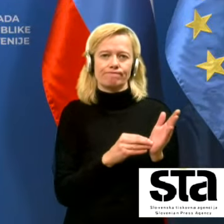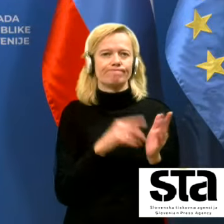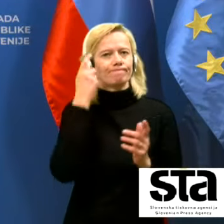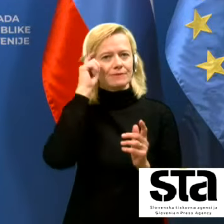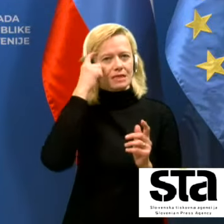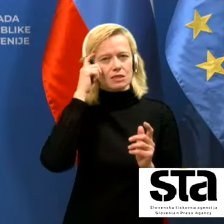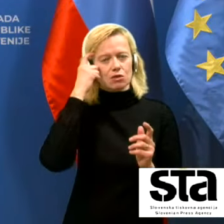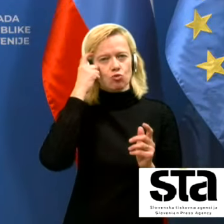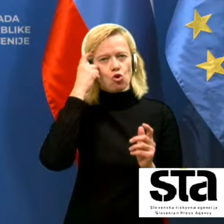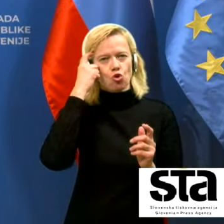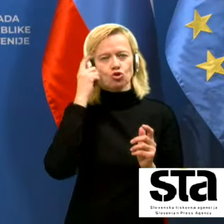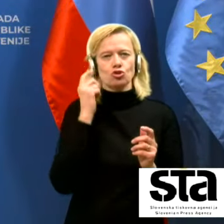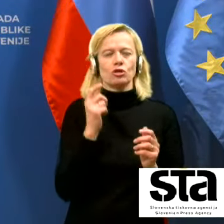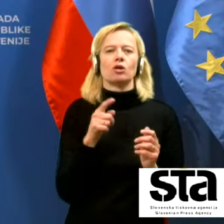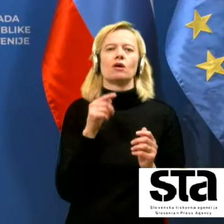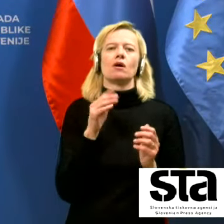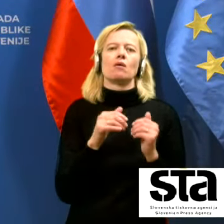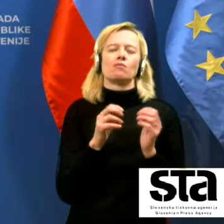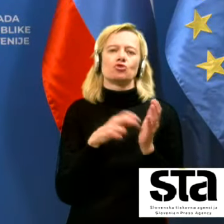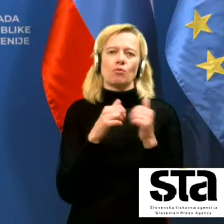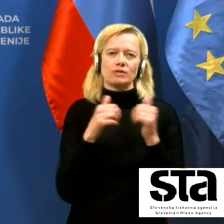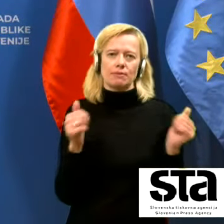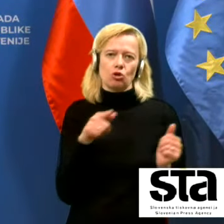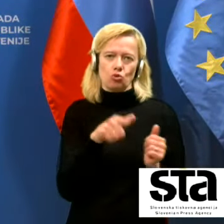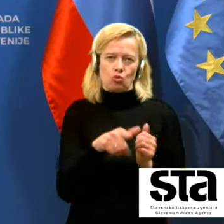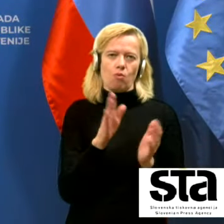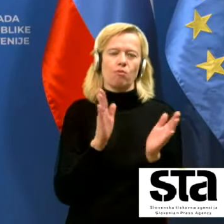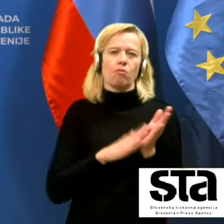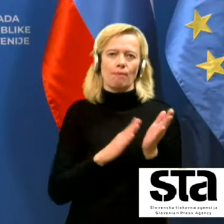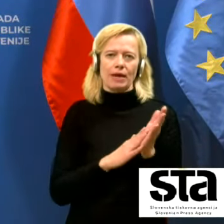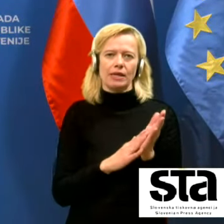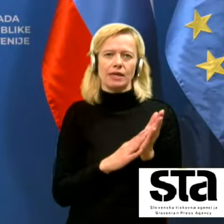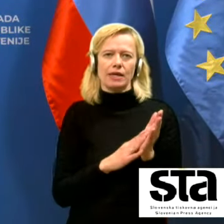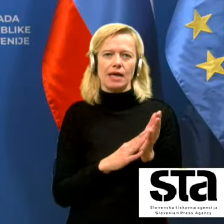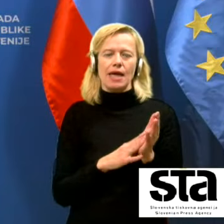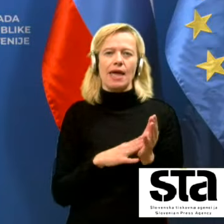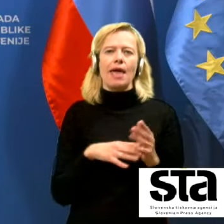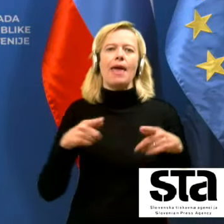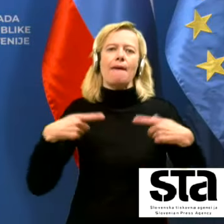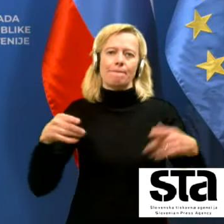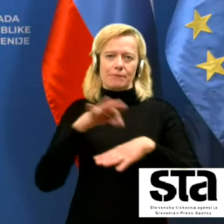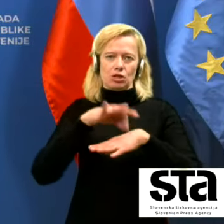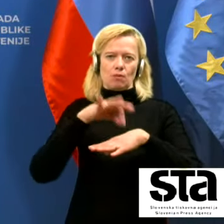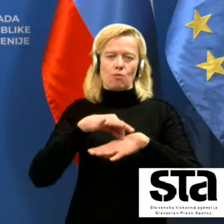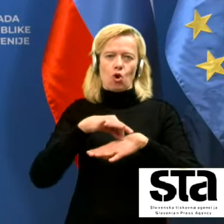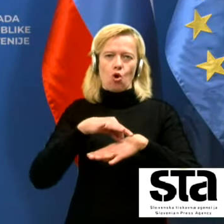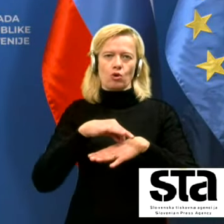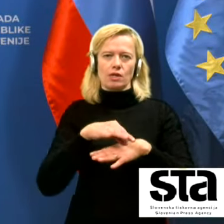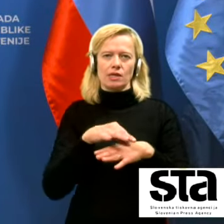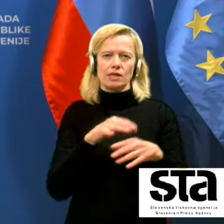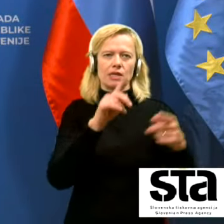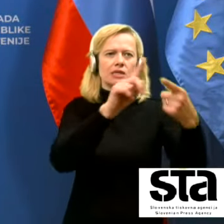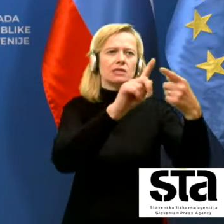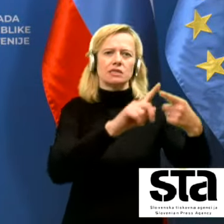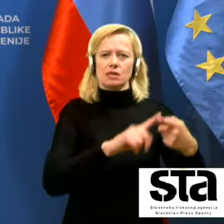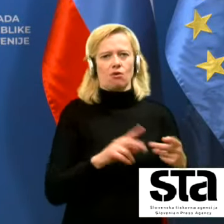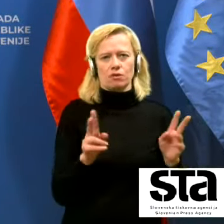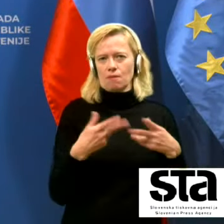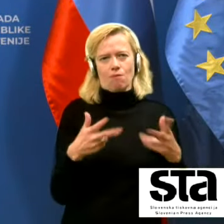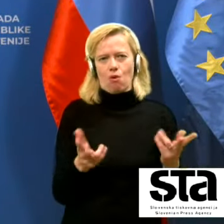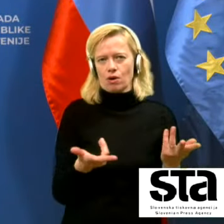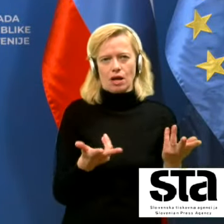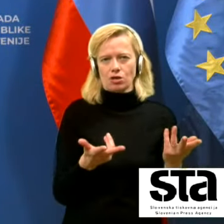predvsem pa to pomeni, da epidemiologi, sveda, tem stikom ne morajo slediti in da že iz tega